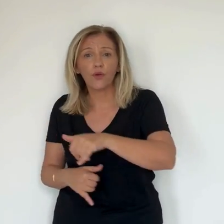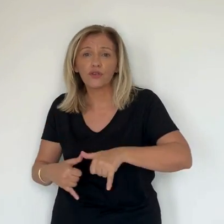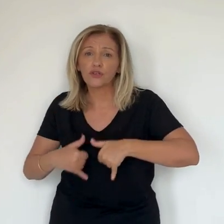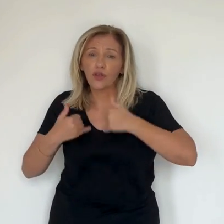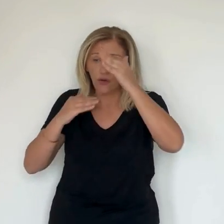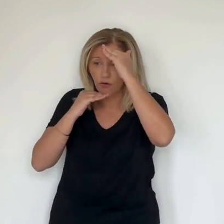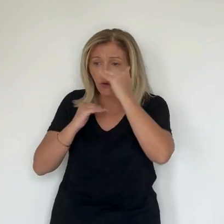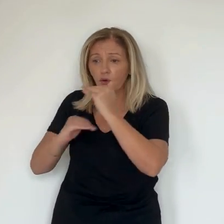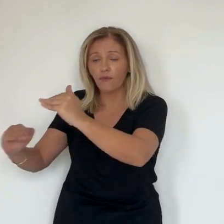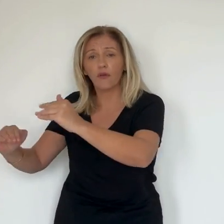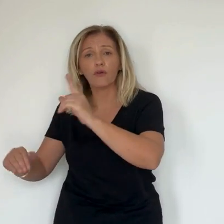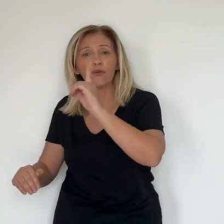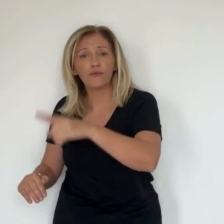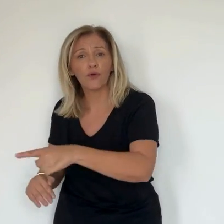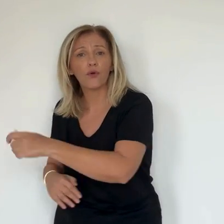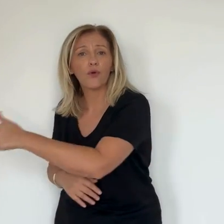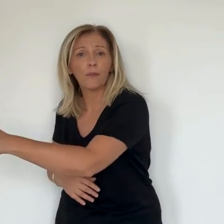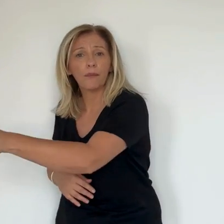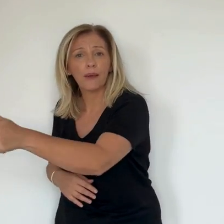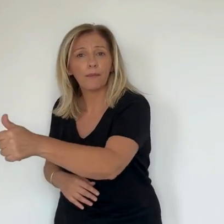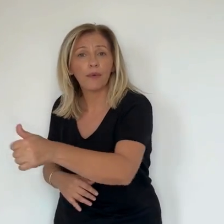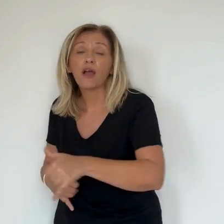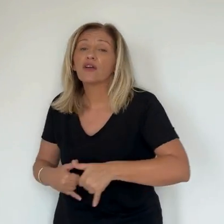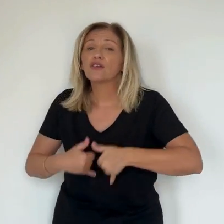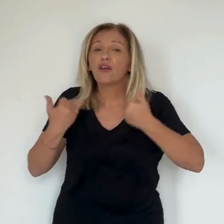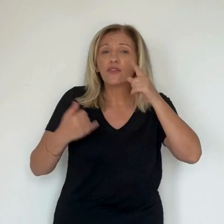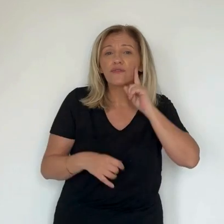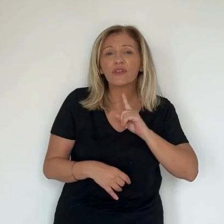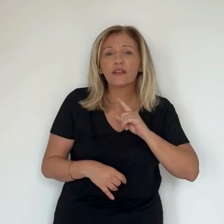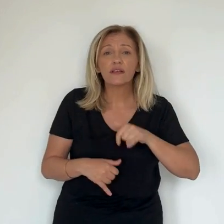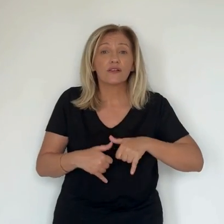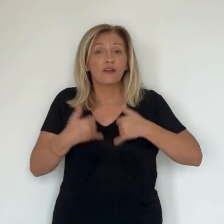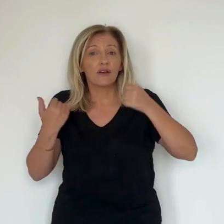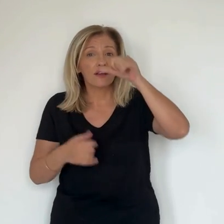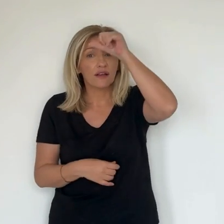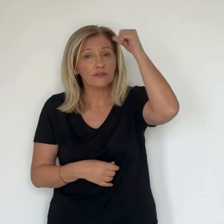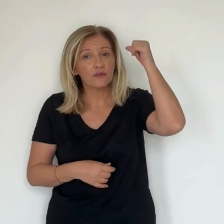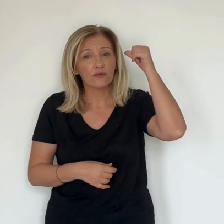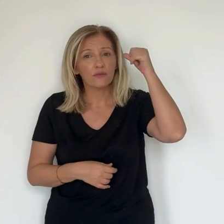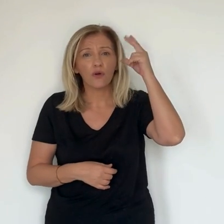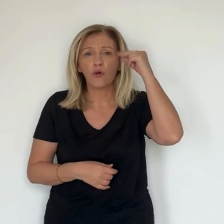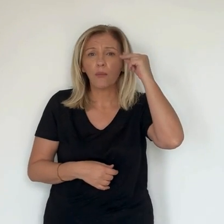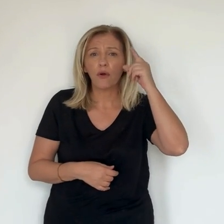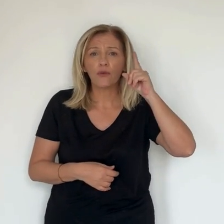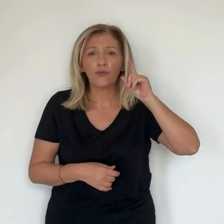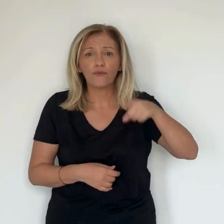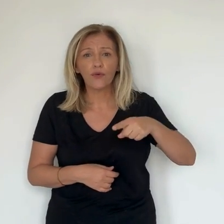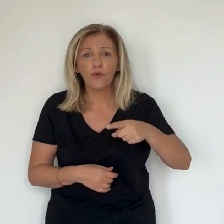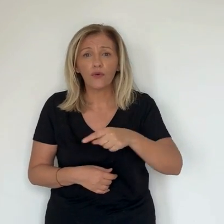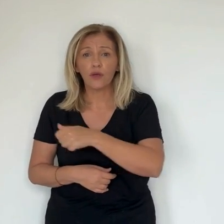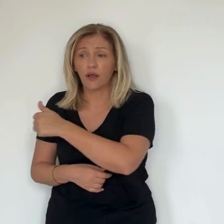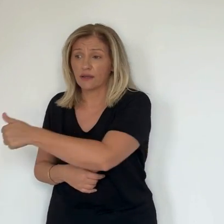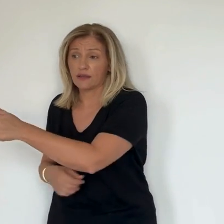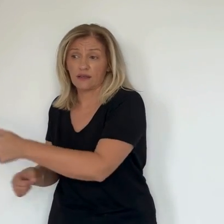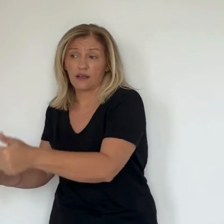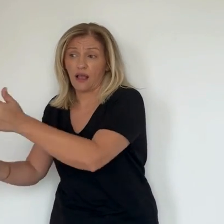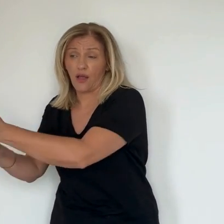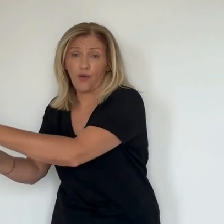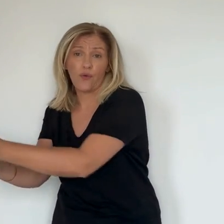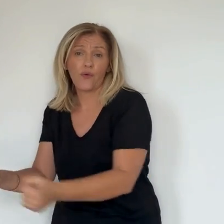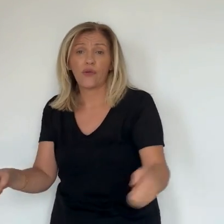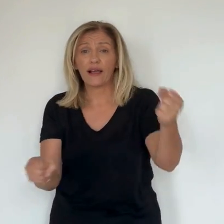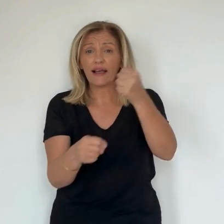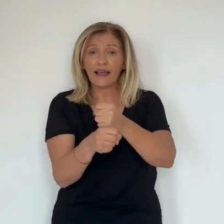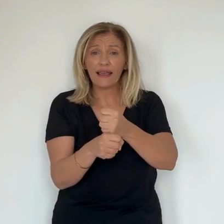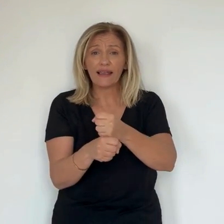'établissement, l'université établit le cadre dans lequel avec rigueur, avec discipline, mais aussi avec joie à cet âge-là, elles et elles